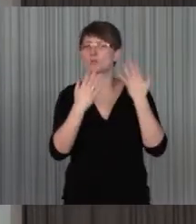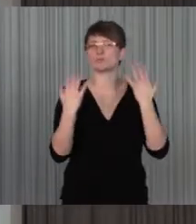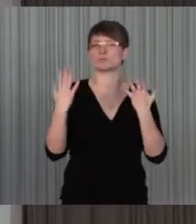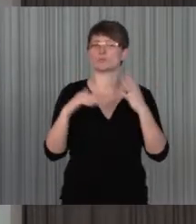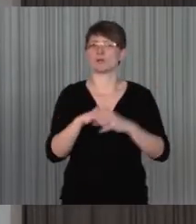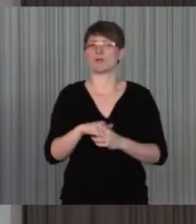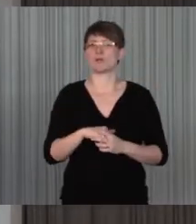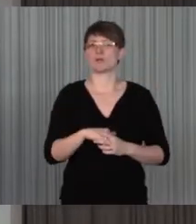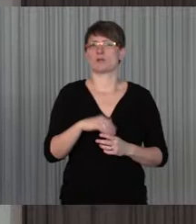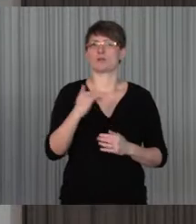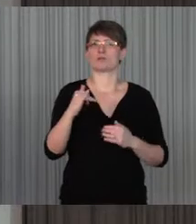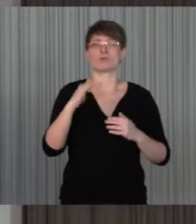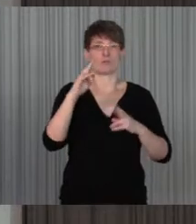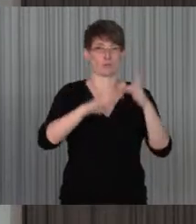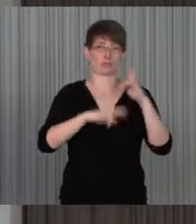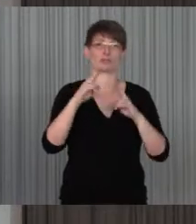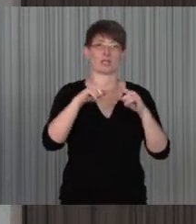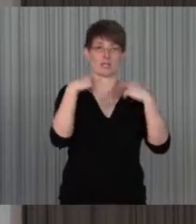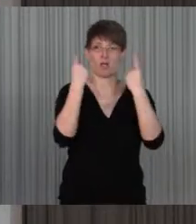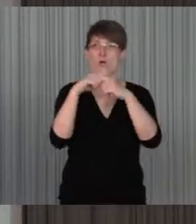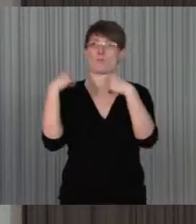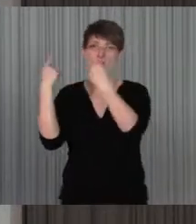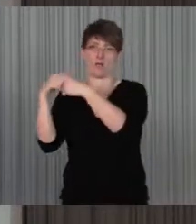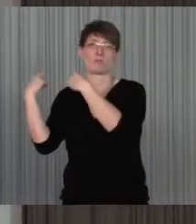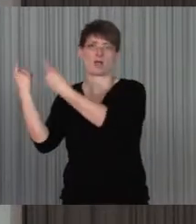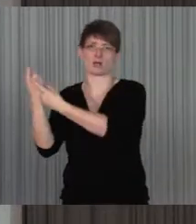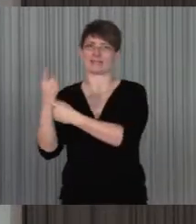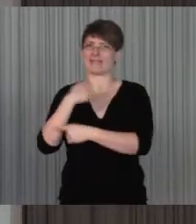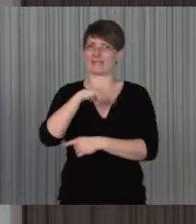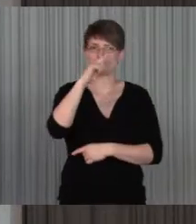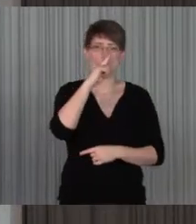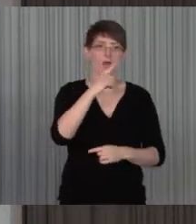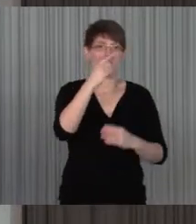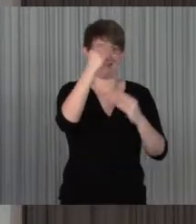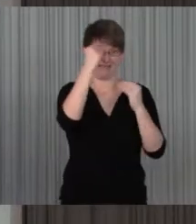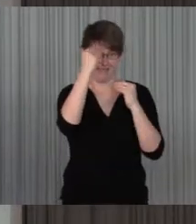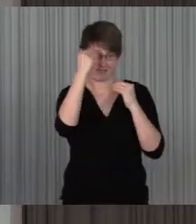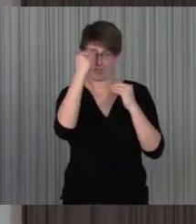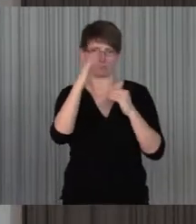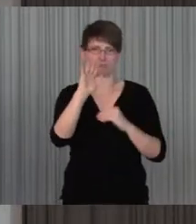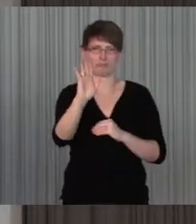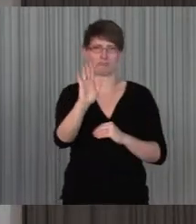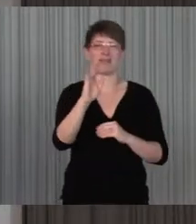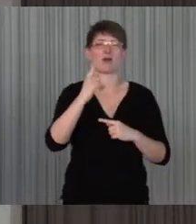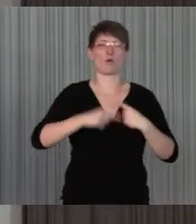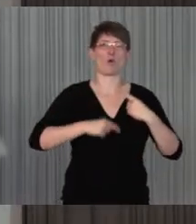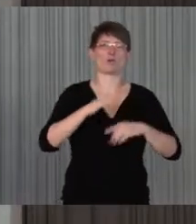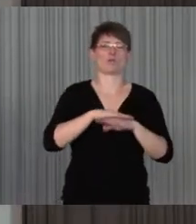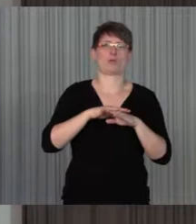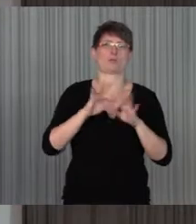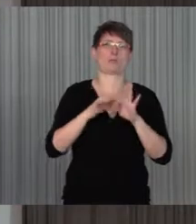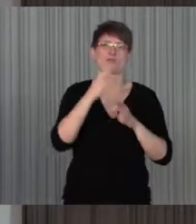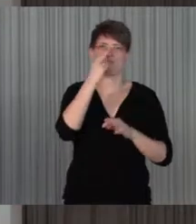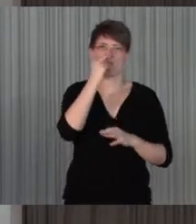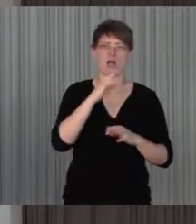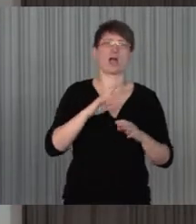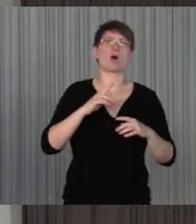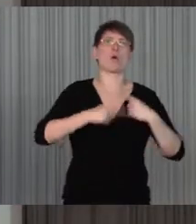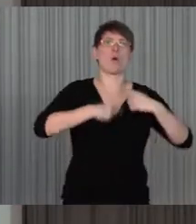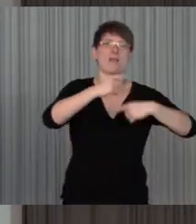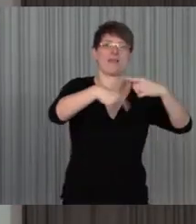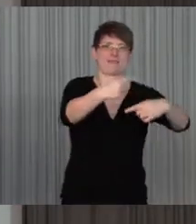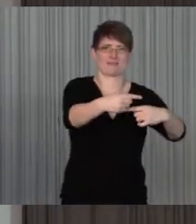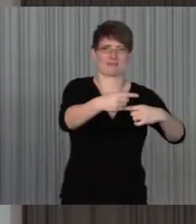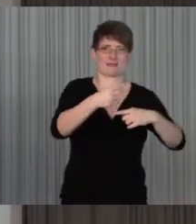ist, dass sie tatsächlich in unterschiedlichen Rollen reagieren, also nicht immer nur die Lärme sind, sondern eben auch als Experten angesehen werden, auch in